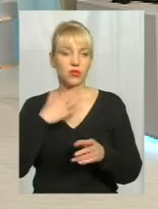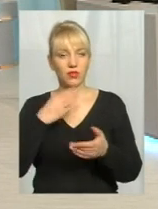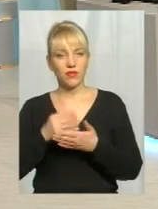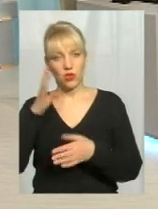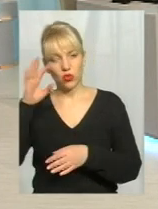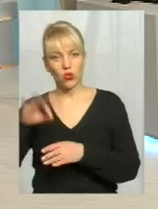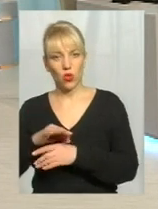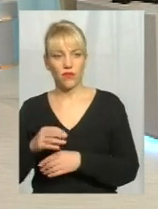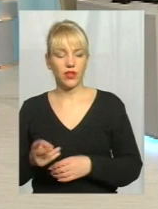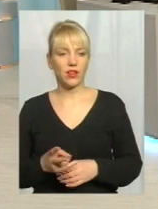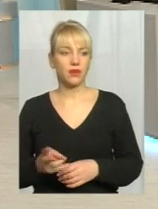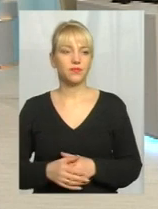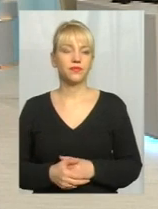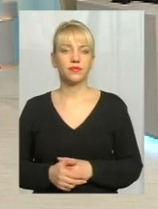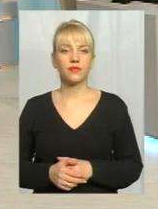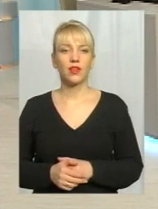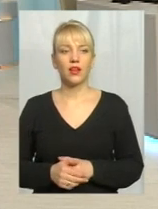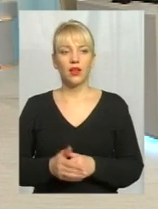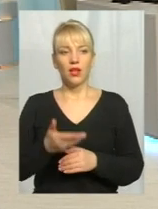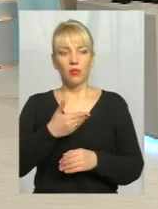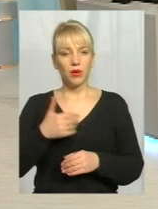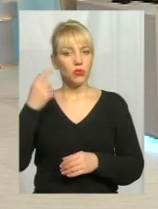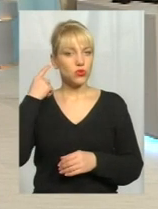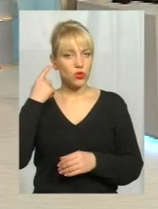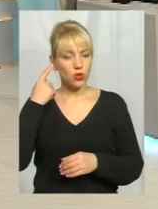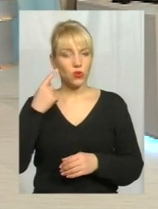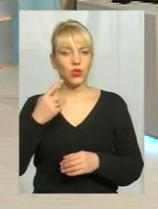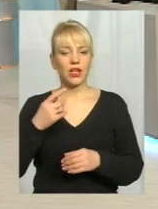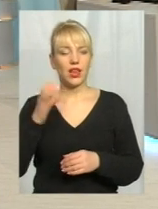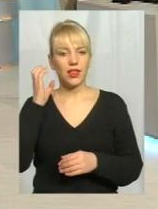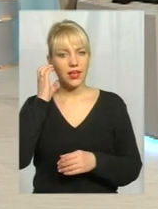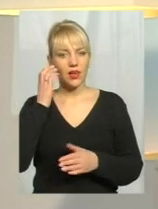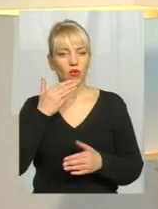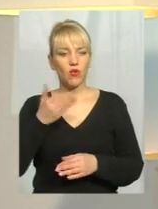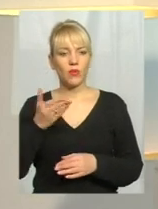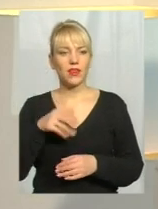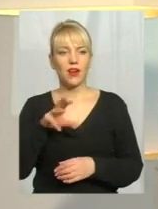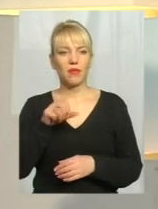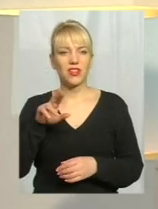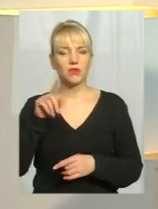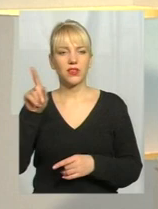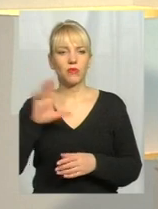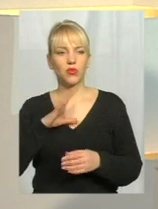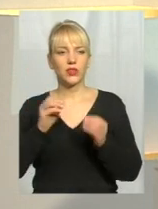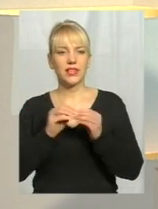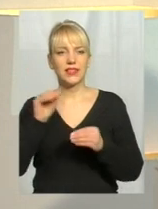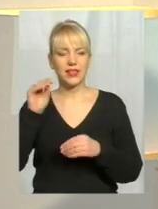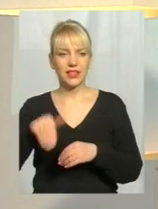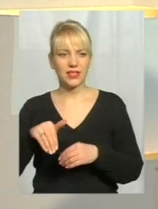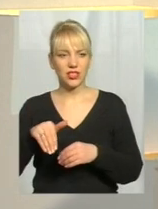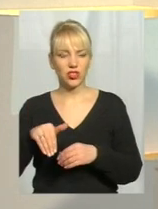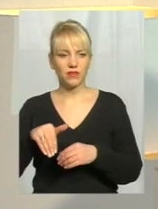чоловіка. Ми послухали кілька хвилин тому коментар із Меджибужа, і там прозвучала така сума 10 тисяч